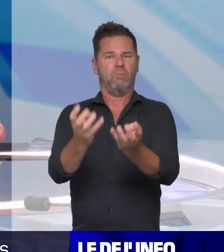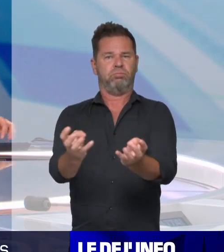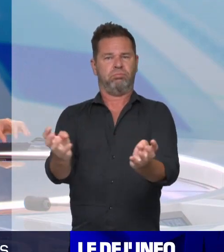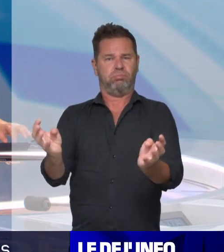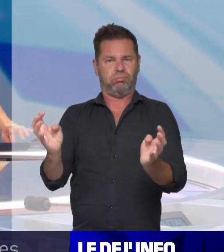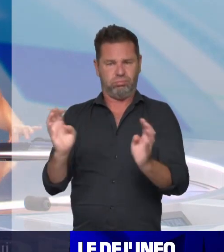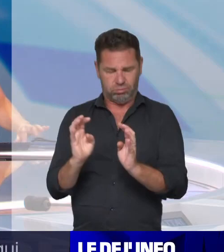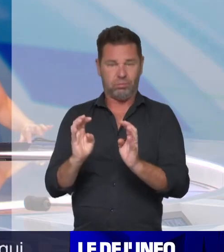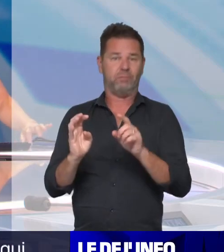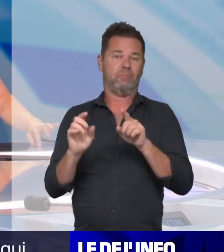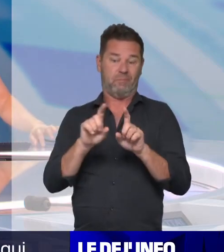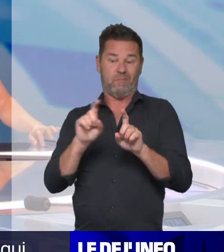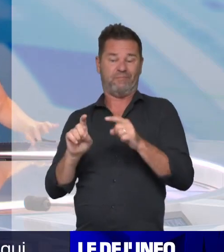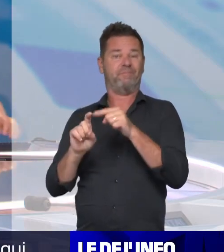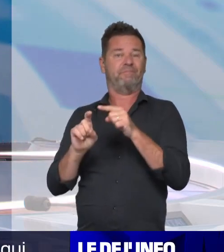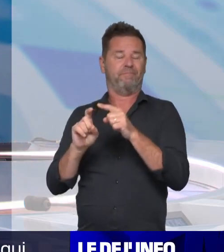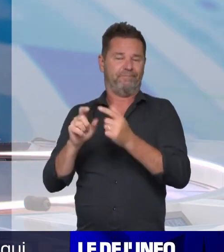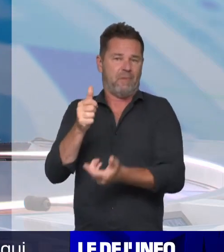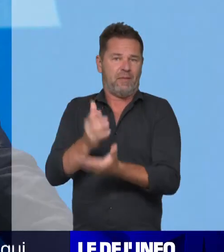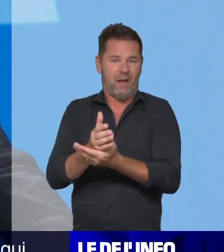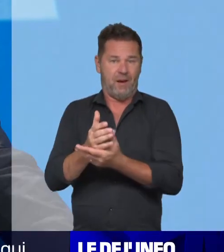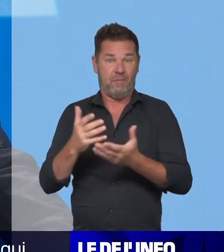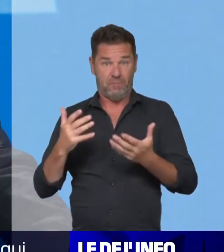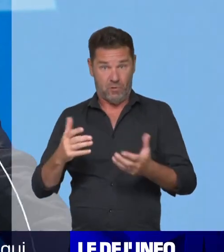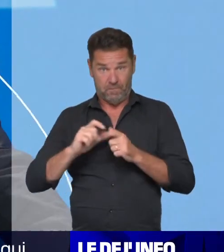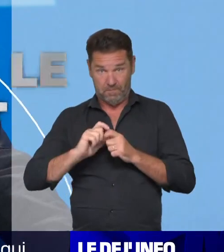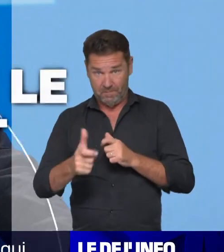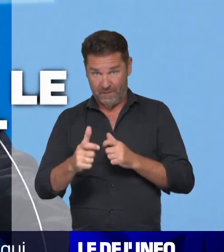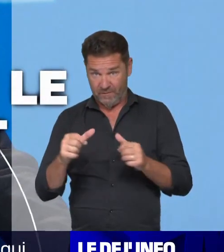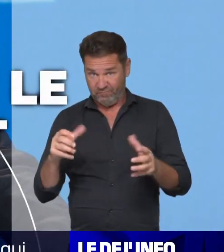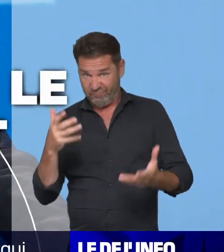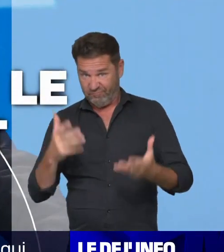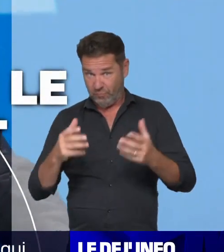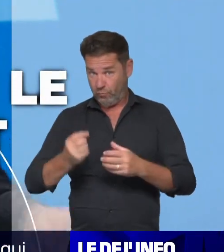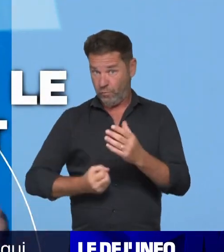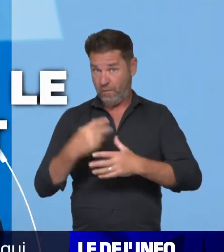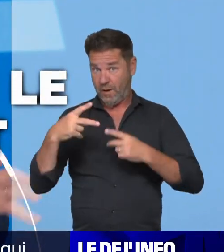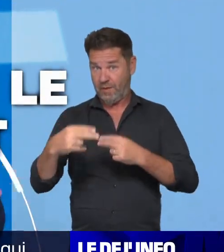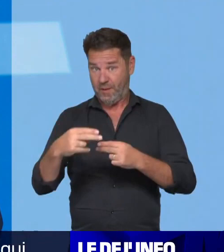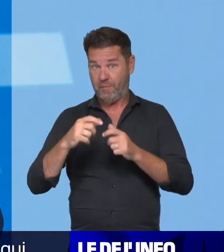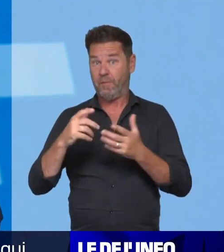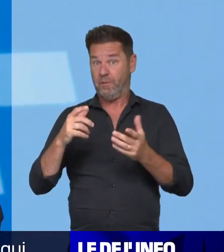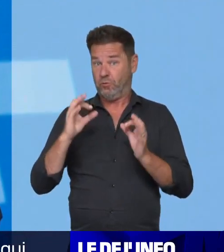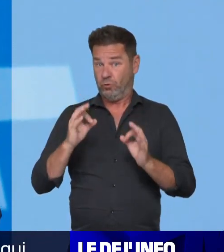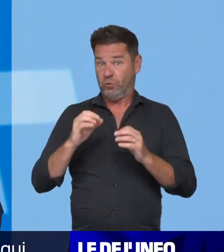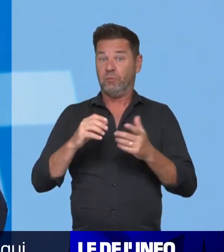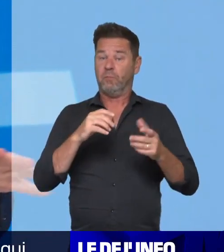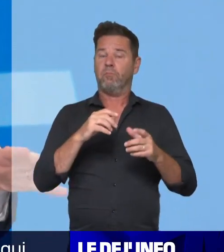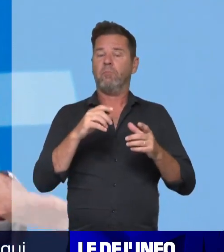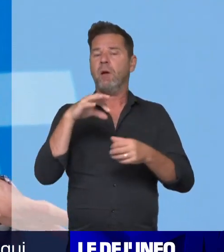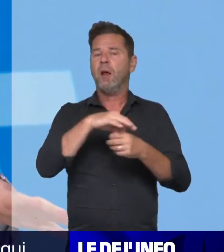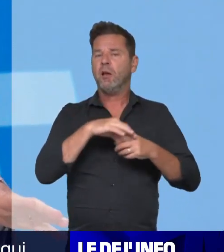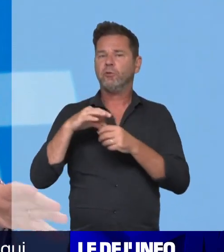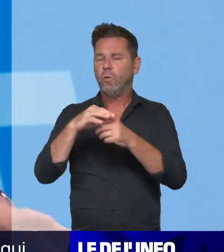Laurent Neumann, c'est une nouvelle étape attendue post-élection législative. — Oui. Alors en gros, l'idée, c'est